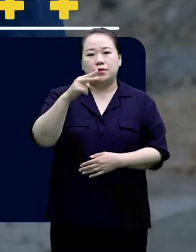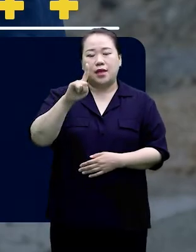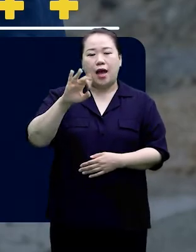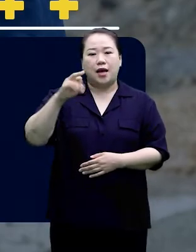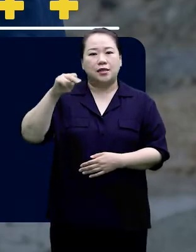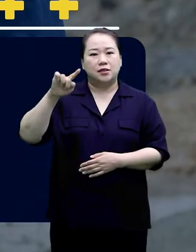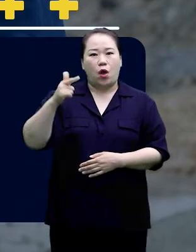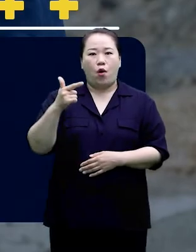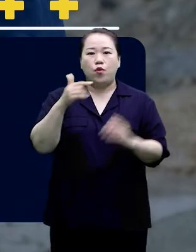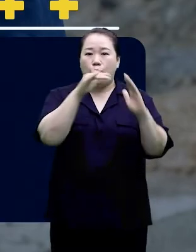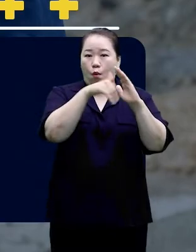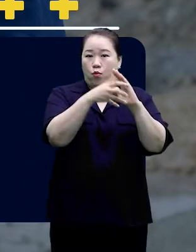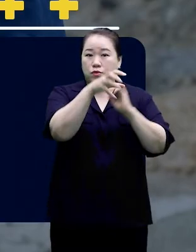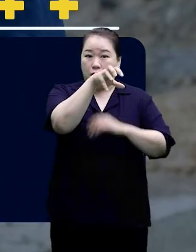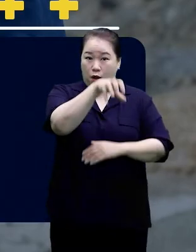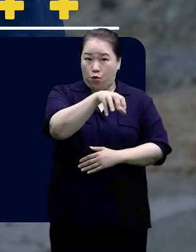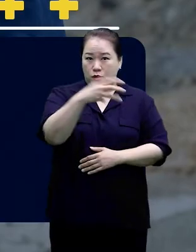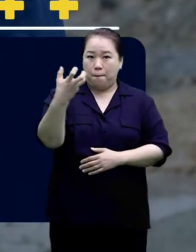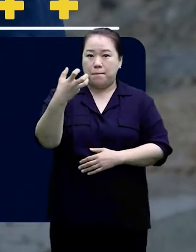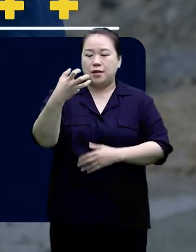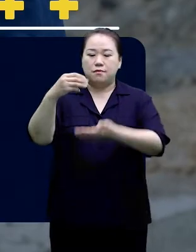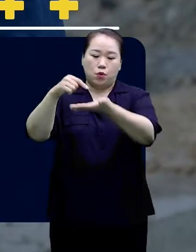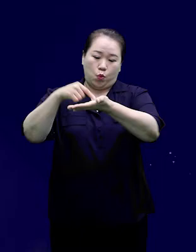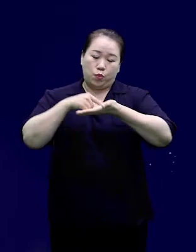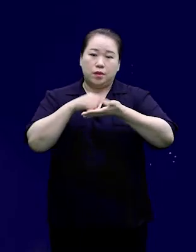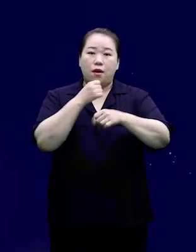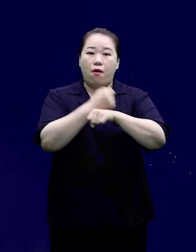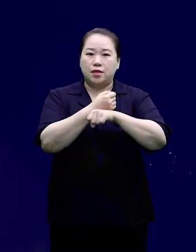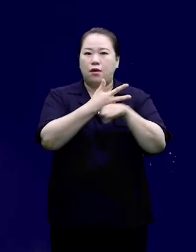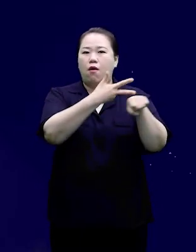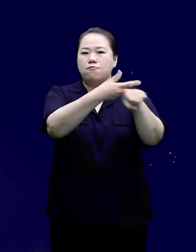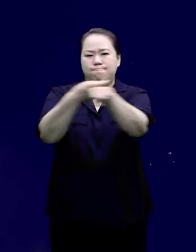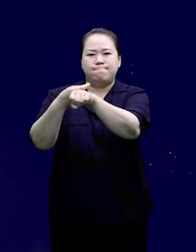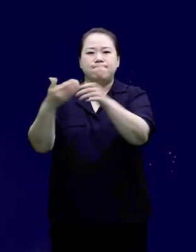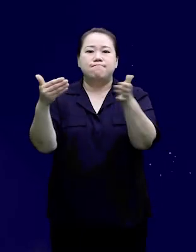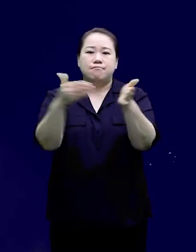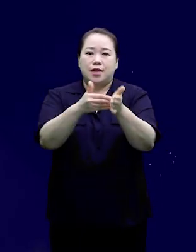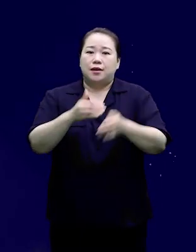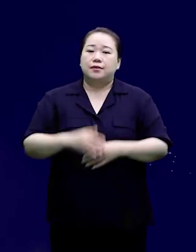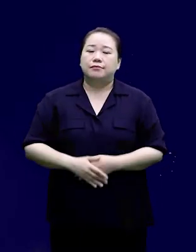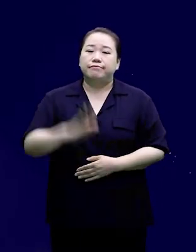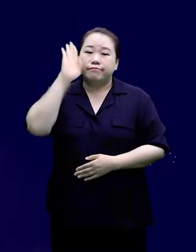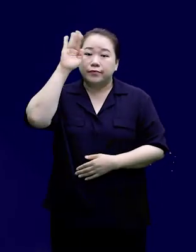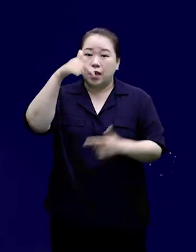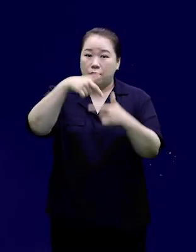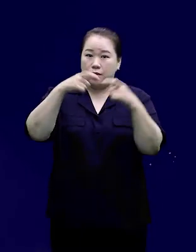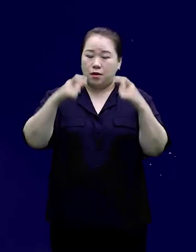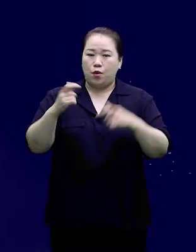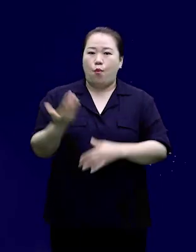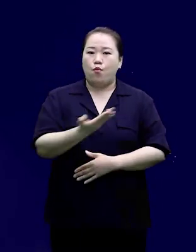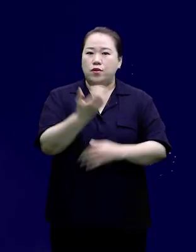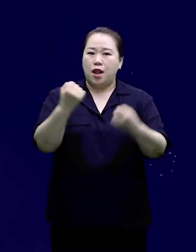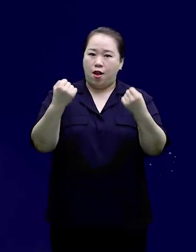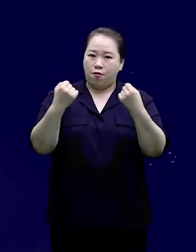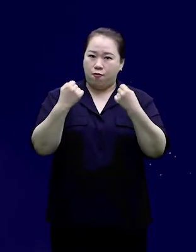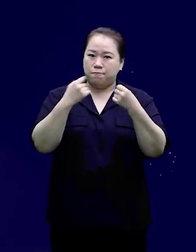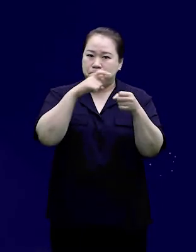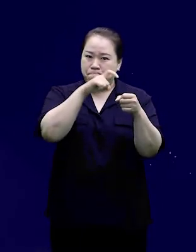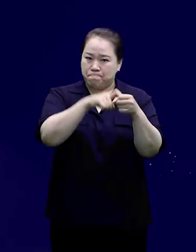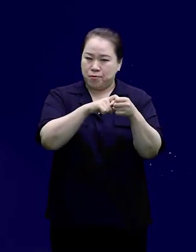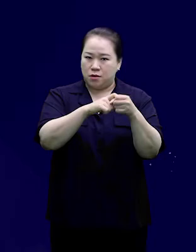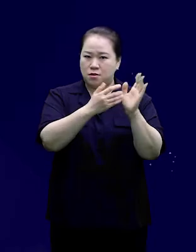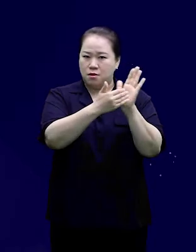신청받아 이번 주에 접종을 완료했습니다. 앞으로도 저희 강남구는 모든 구민의 건강 안전을 위해서